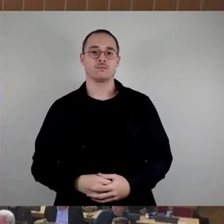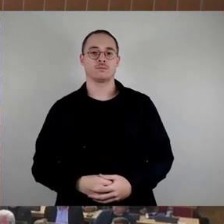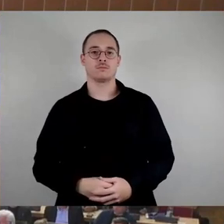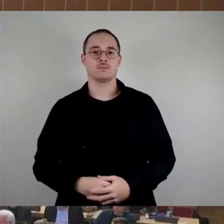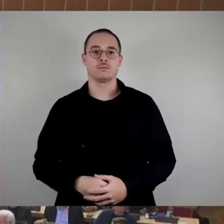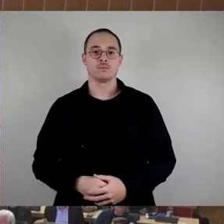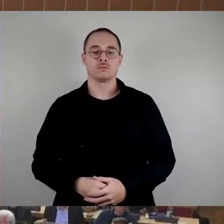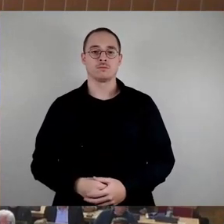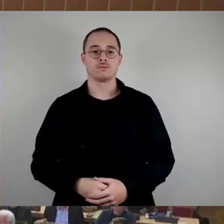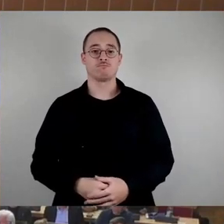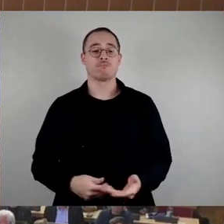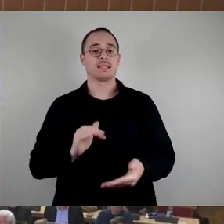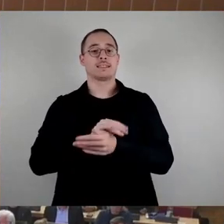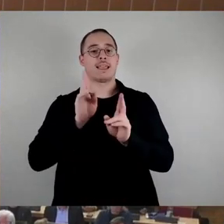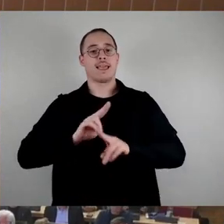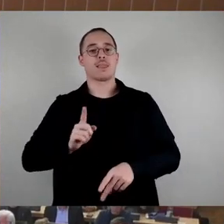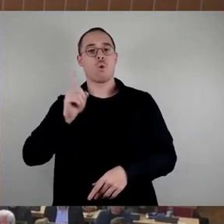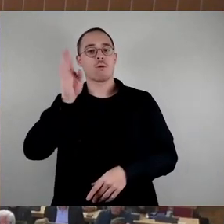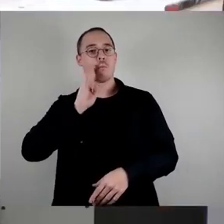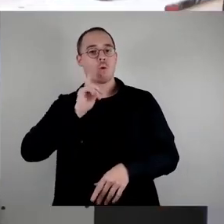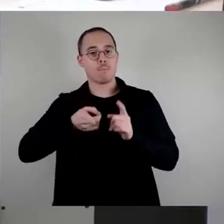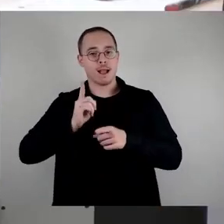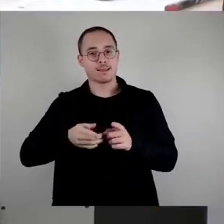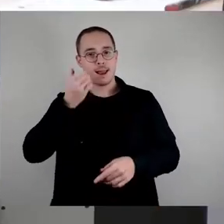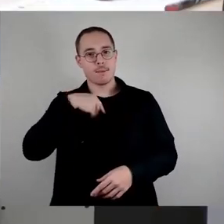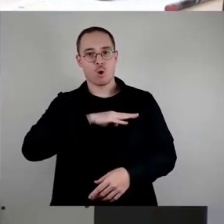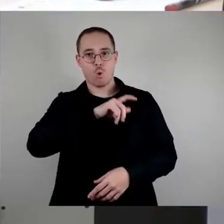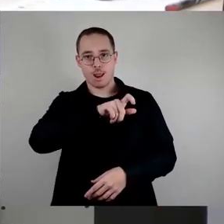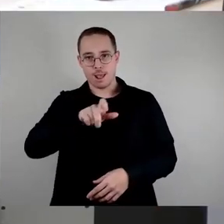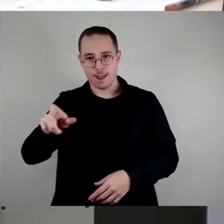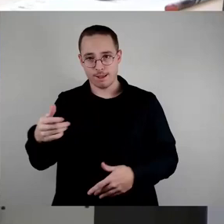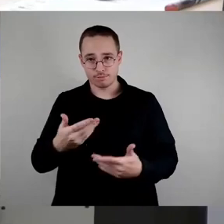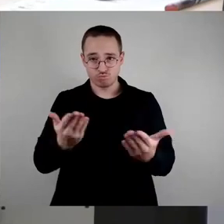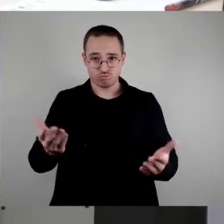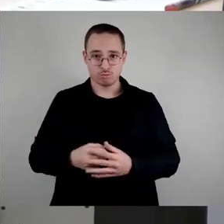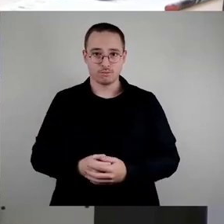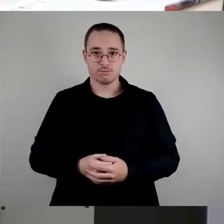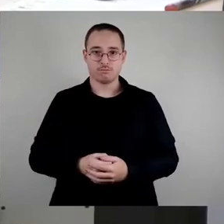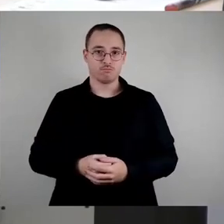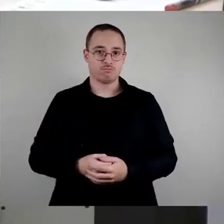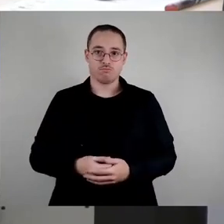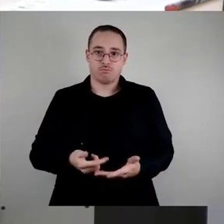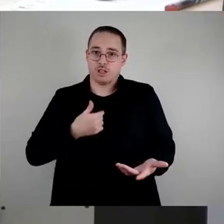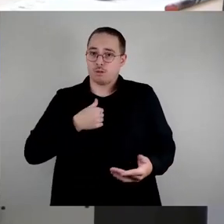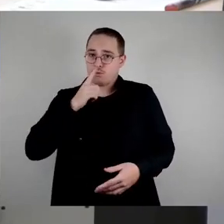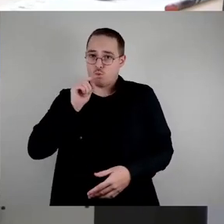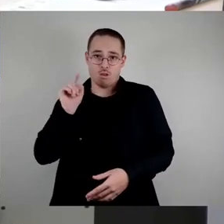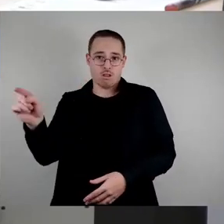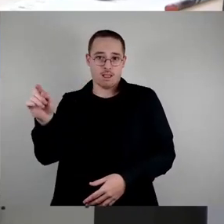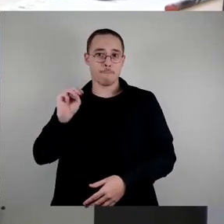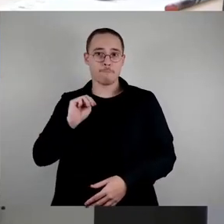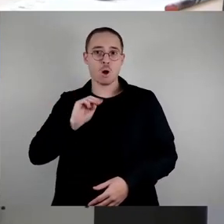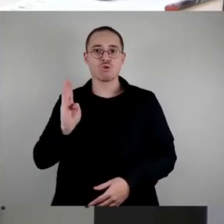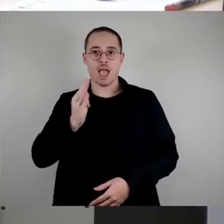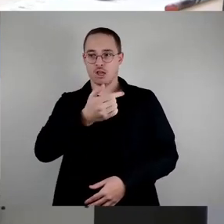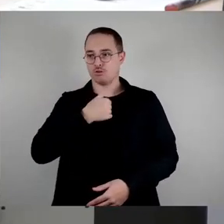Sehr geehrter Herr Obergemeister, sehr geehrte Kolleginnen und Kollegen, ich kann mich wirklich nur Magnus Hecht anschließen, er hat eigentlich alles wunderschön gesagt.